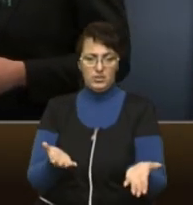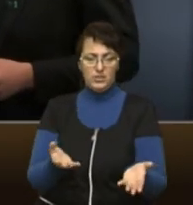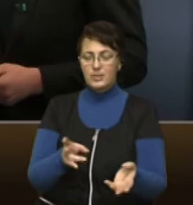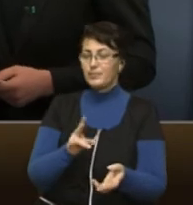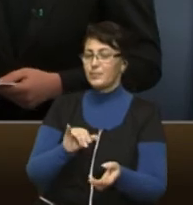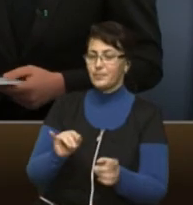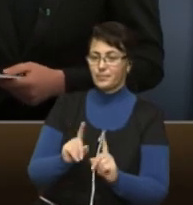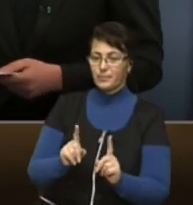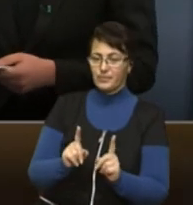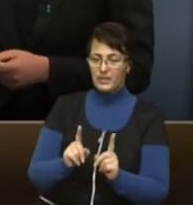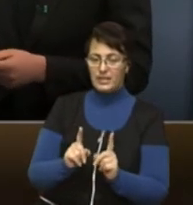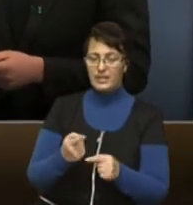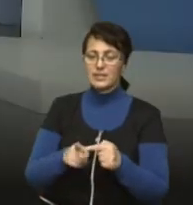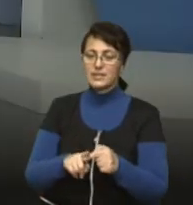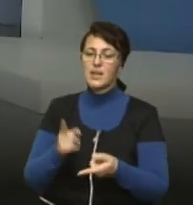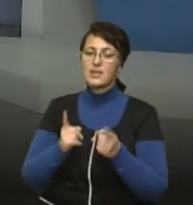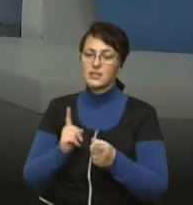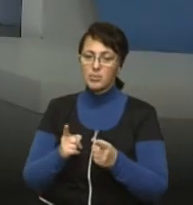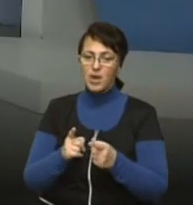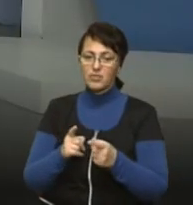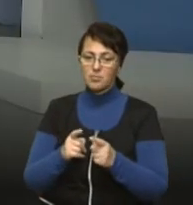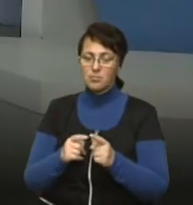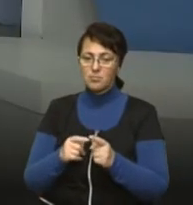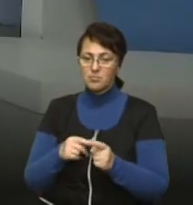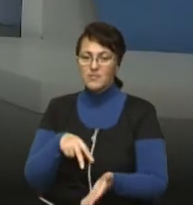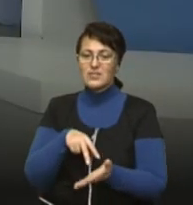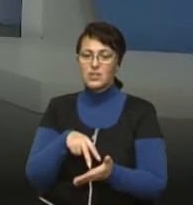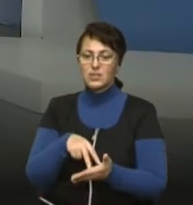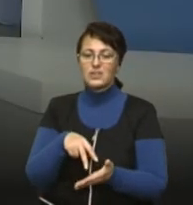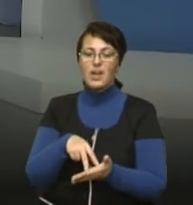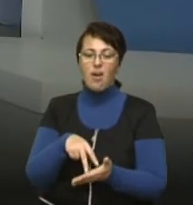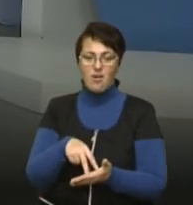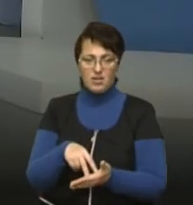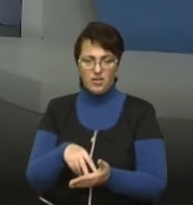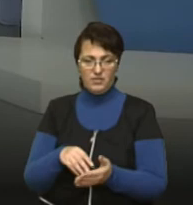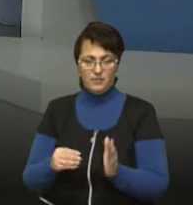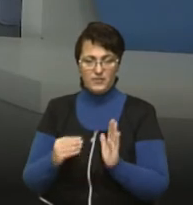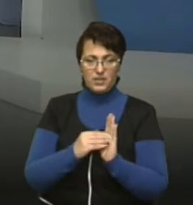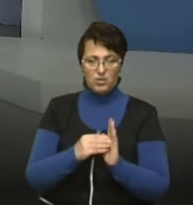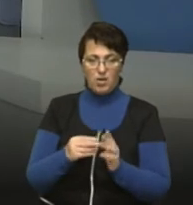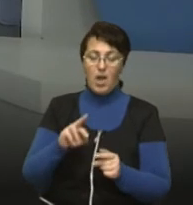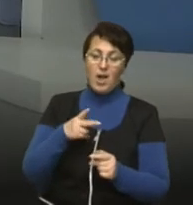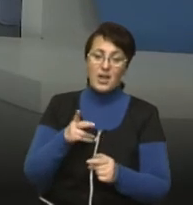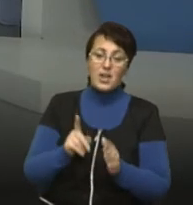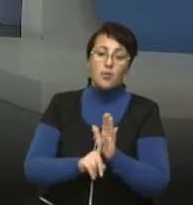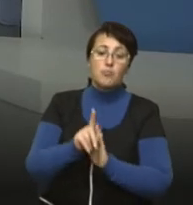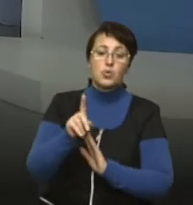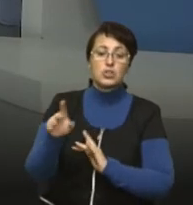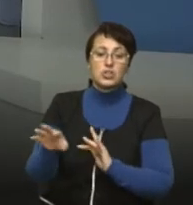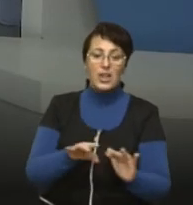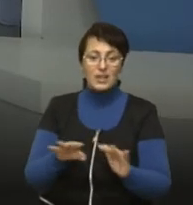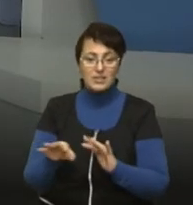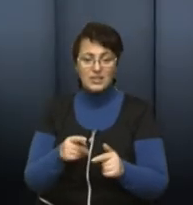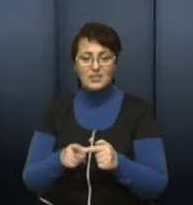перечить. Тобто це, насправді, ми встановлюємо тариф. А як він там буде регулюватись в часовому, коли він почне діяти, це вже